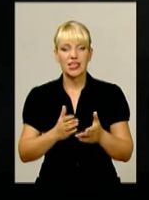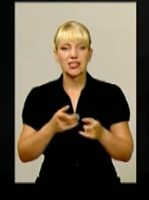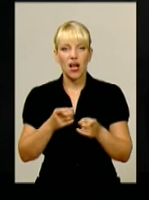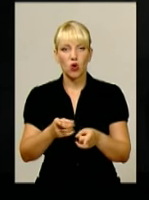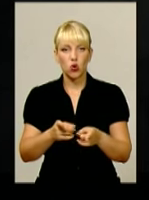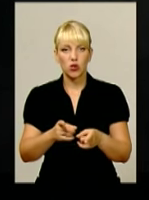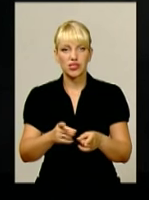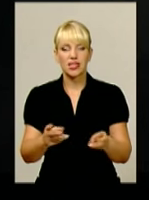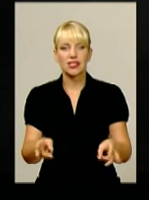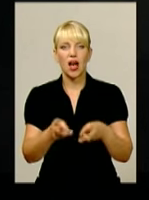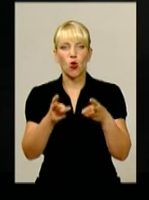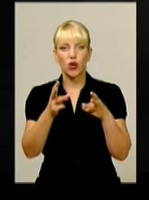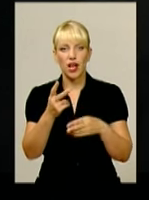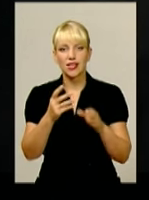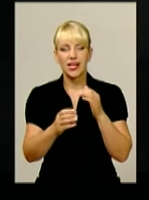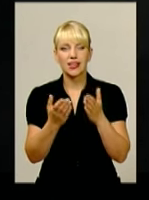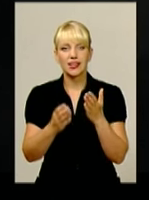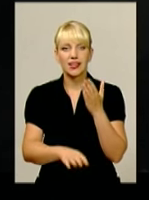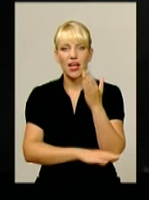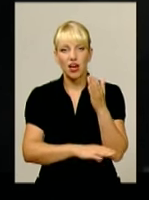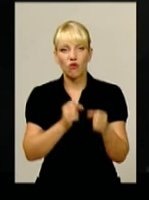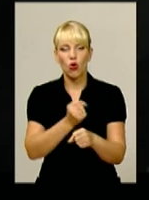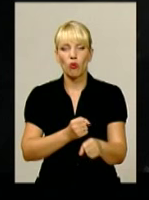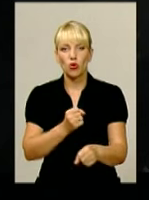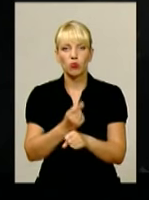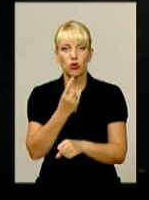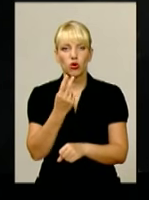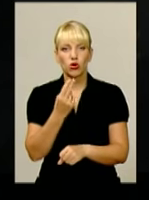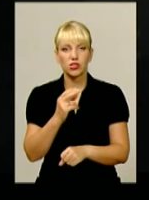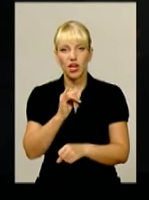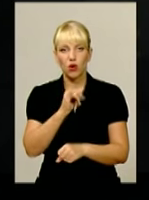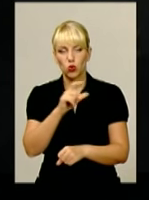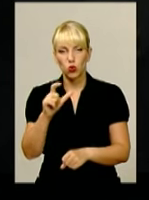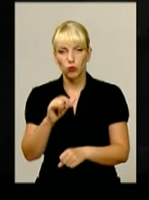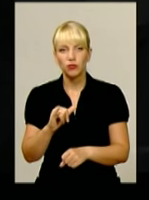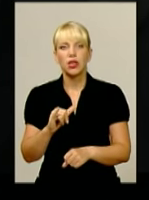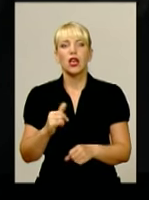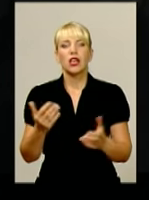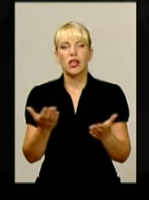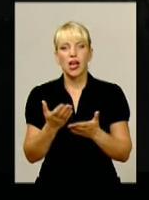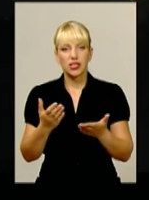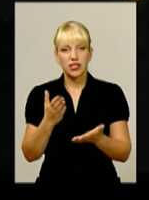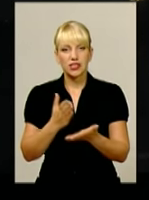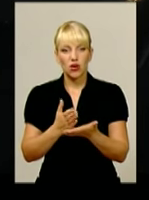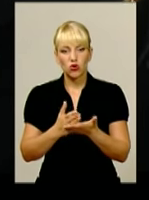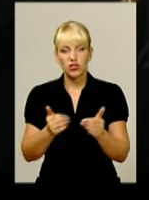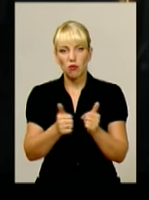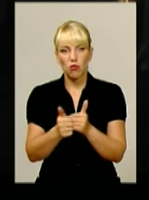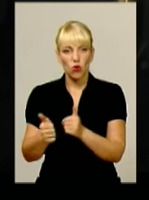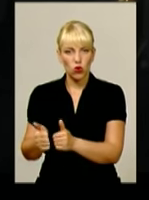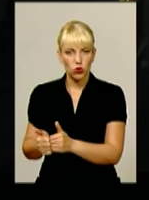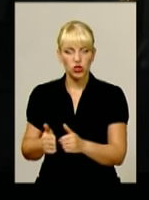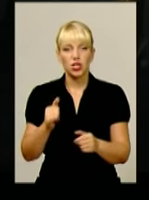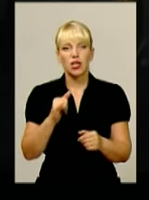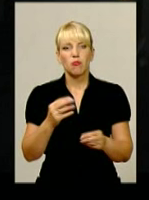загоряння деревообробного цеху, який знаходився поруч. Пожежі